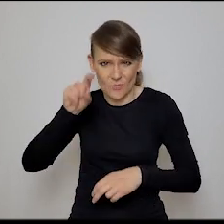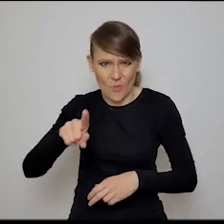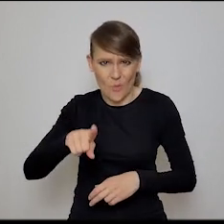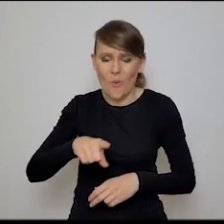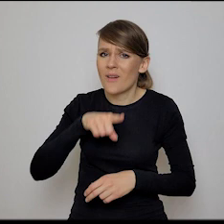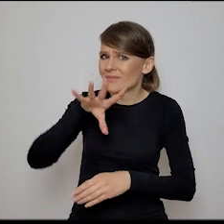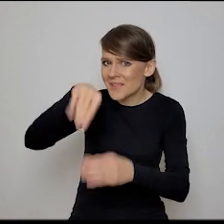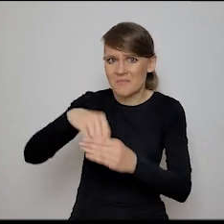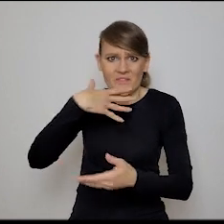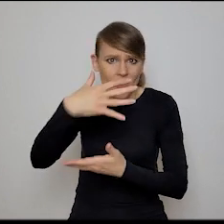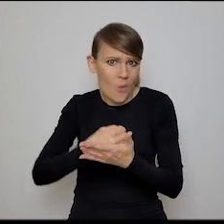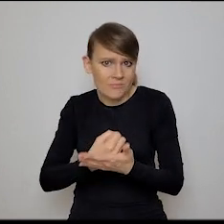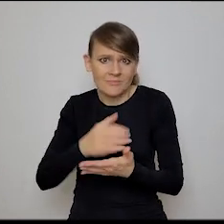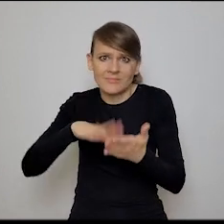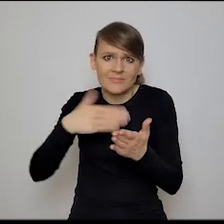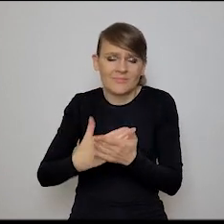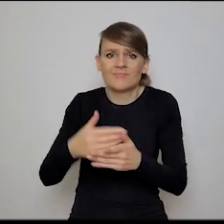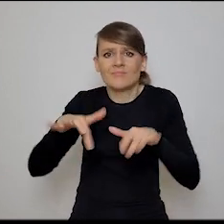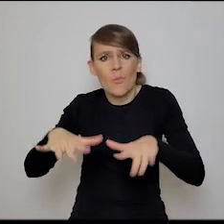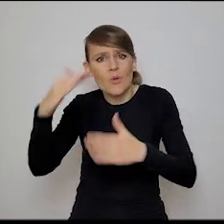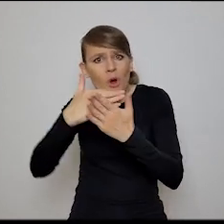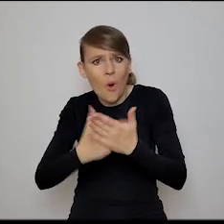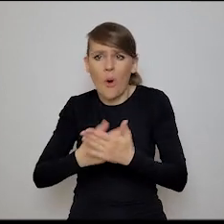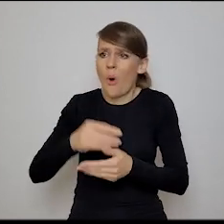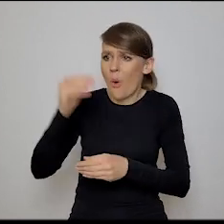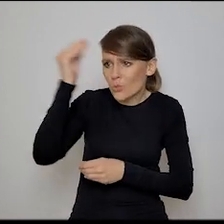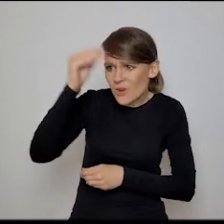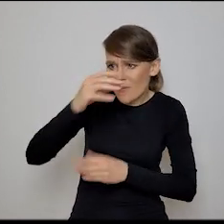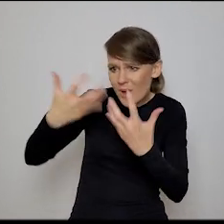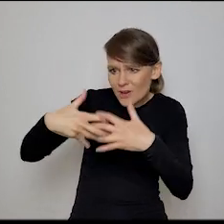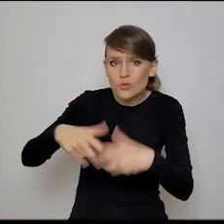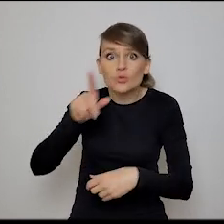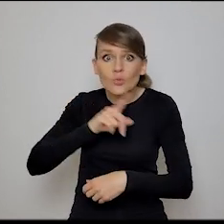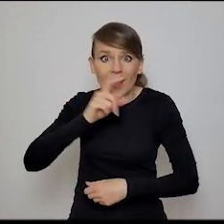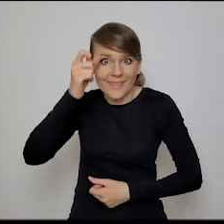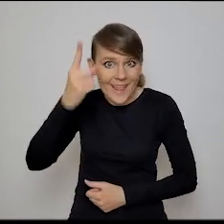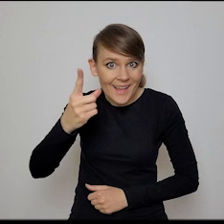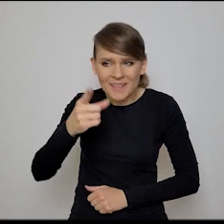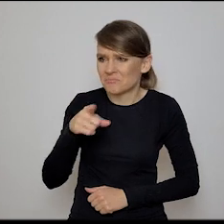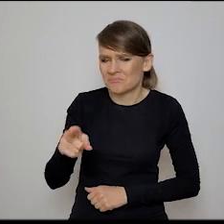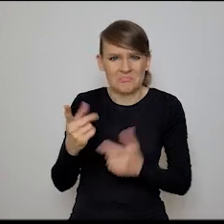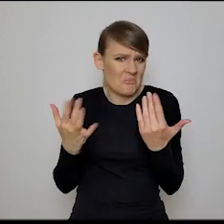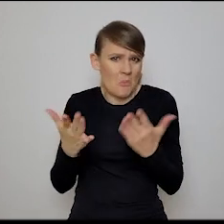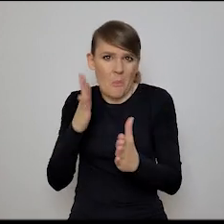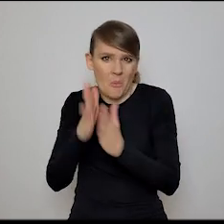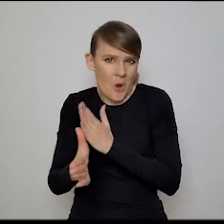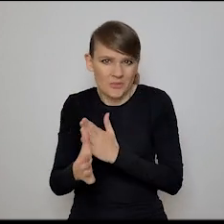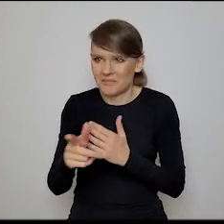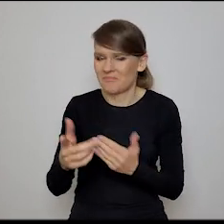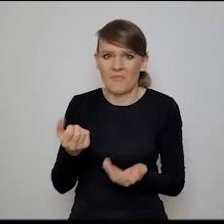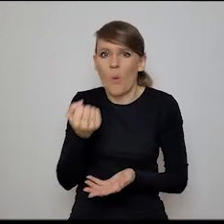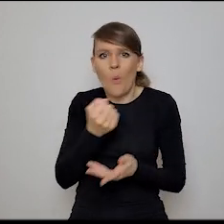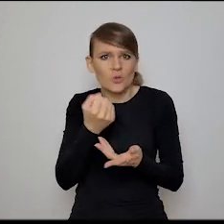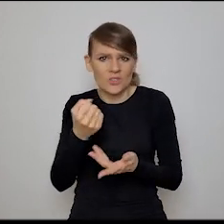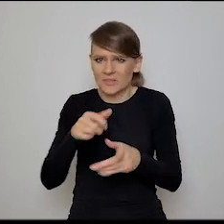wykorzystują na przykład programowanie, uczenie maszynowe, sztuczną inteligencję, które są relatywnie proste i bardzo user-friendly,